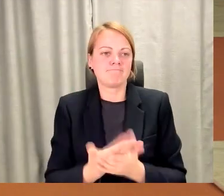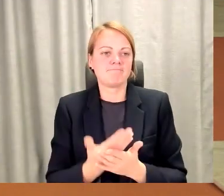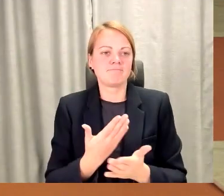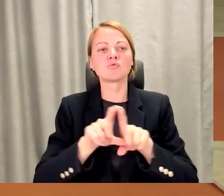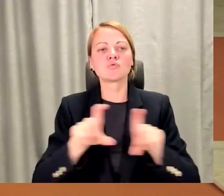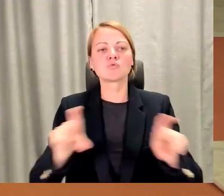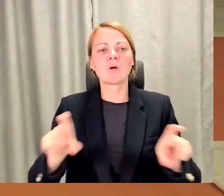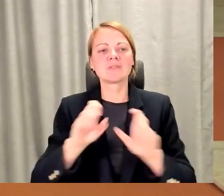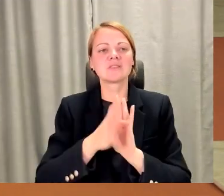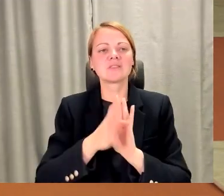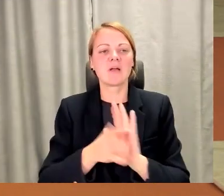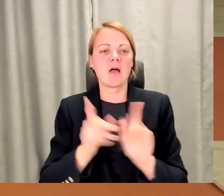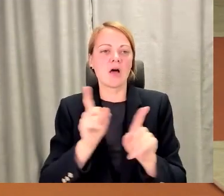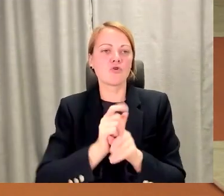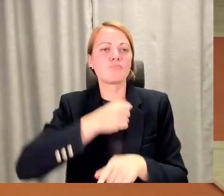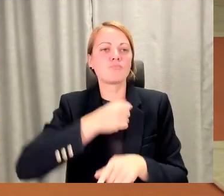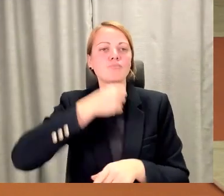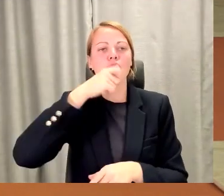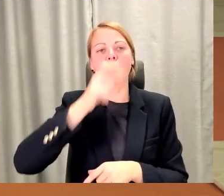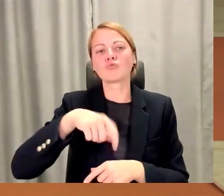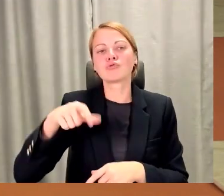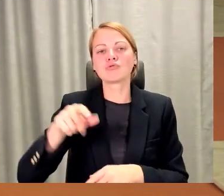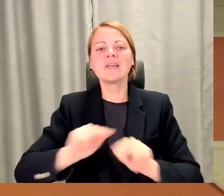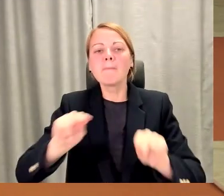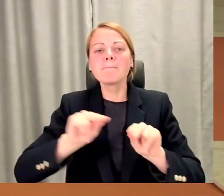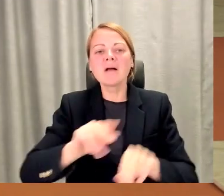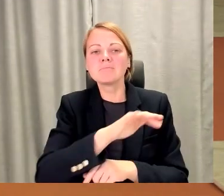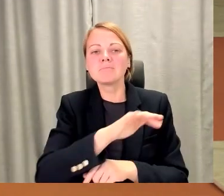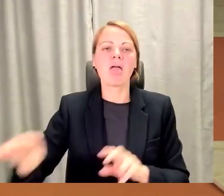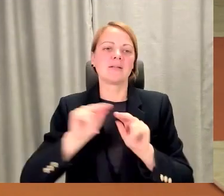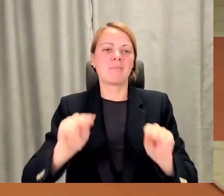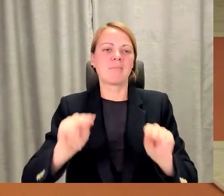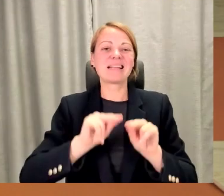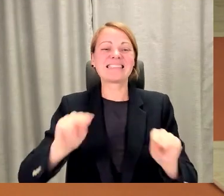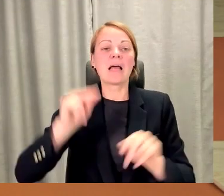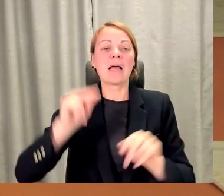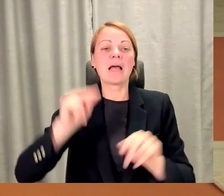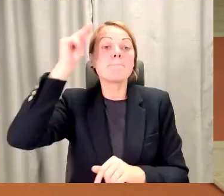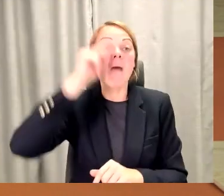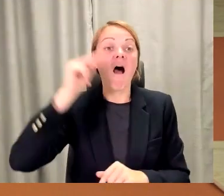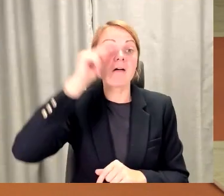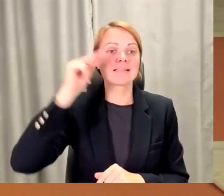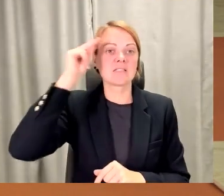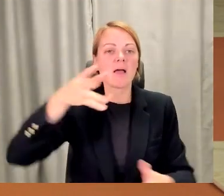iemācīt bērnus, iemācīt mācīties. Tas būs tāds viens laiks. Jā? Es gribēju papildināt arī, Gunāri teikt,